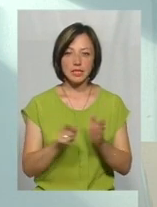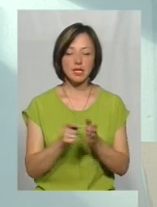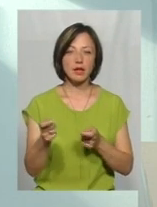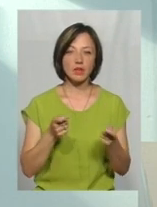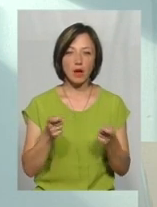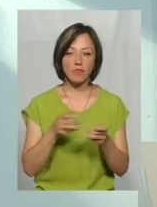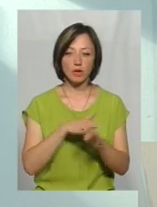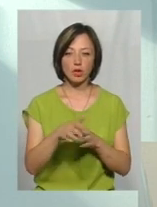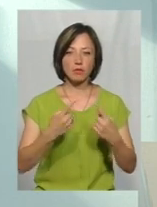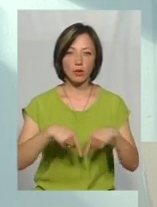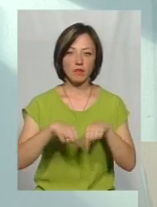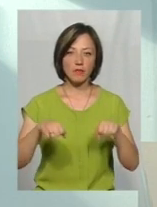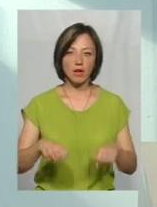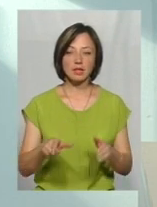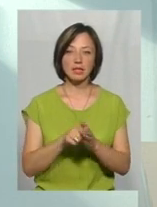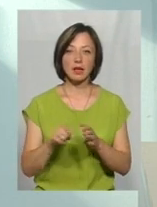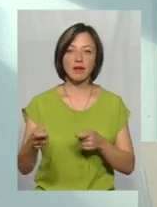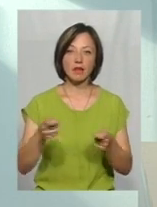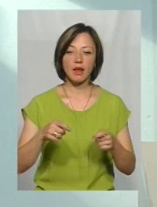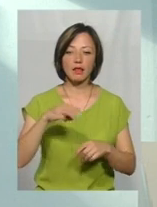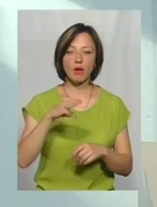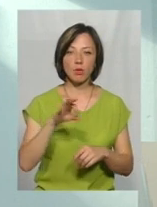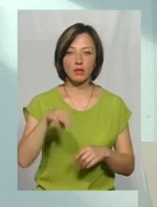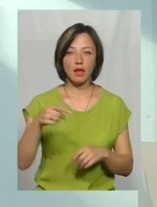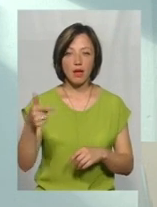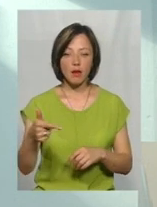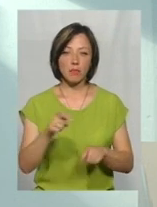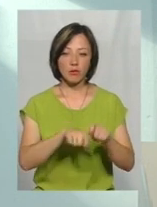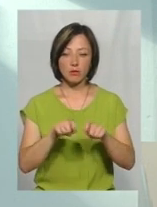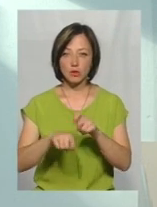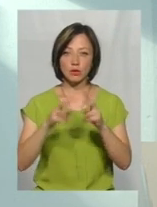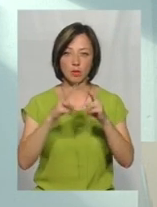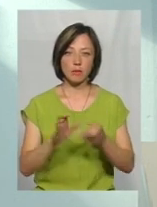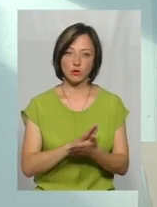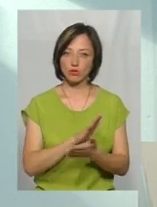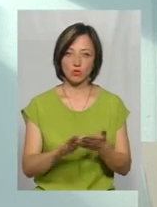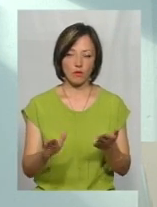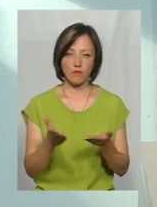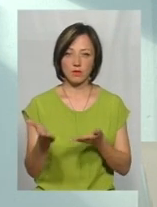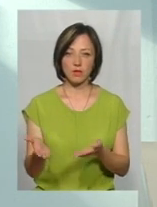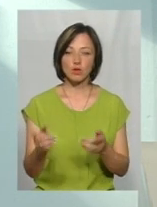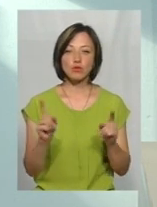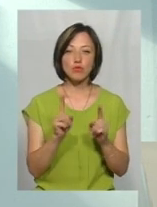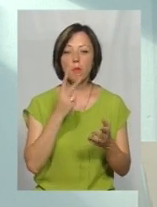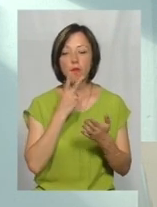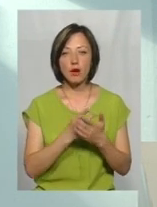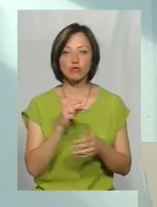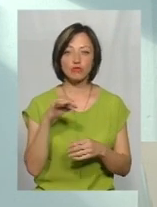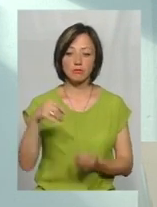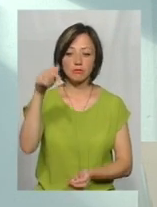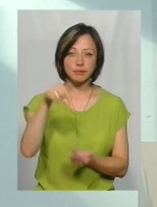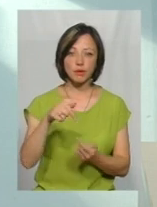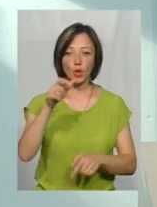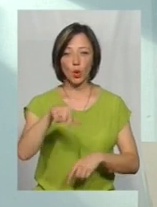керівниками виконавчих органів влади, з керівниками територіальних громад. І тут ми проводимо моніторинг дослідження, тобто безкоштовні дослідження, для того, щоб бачити, чи